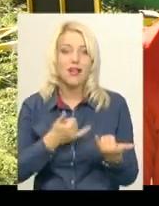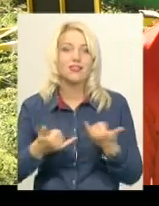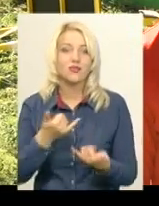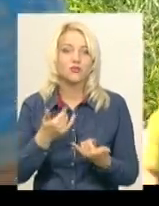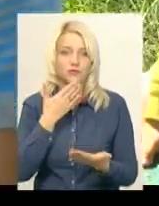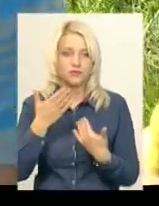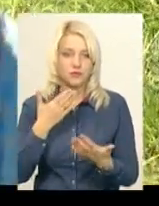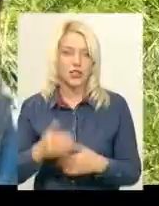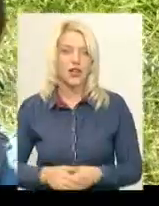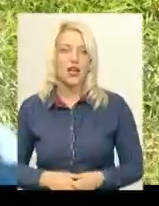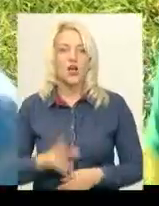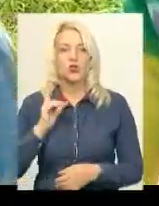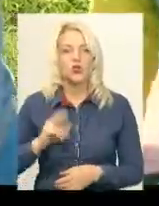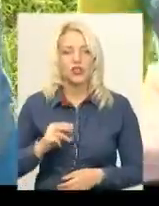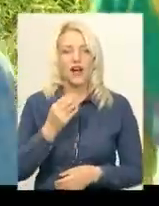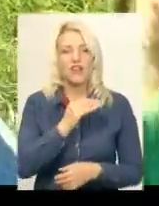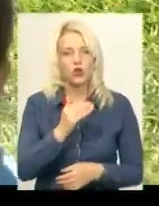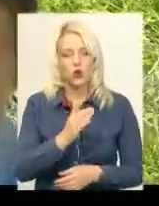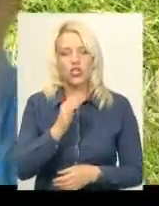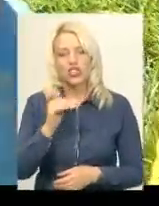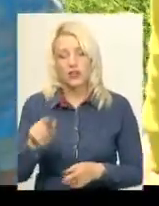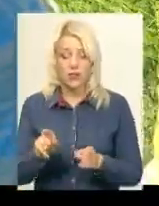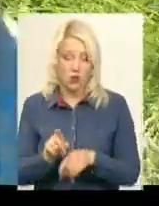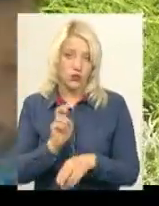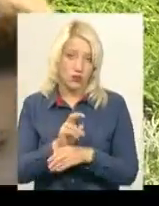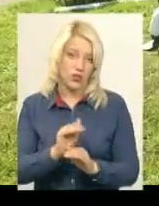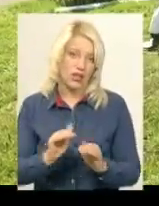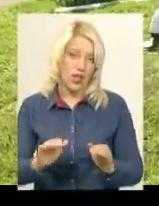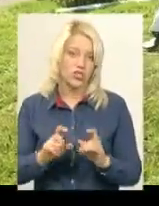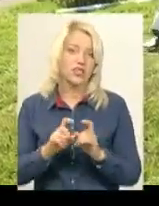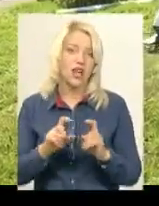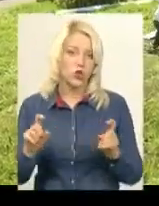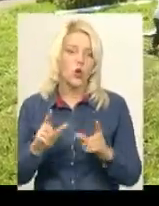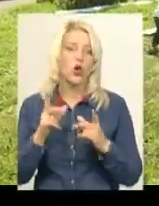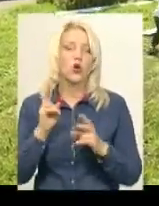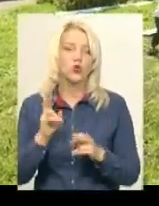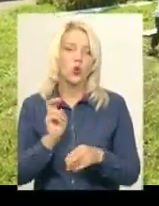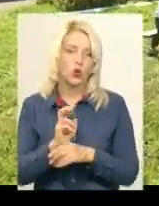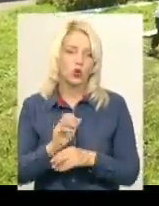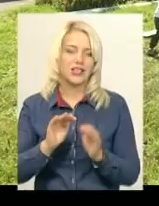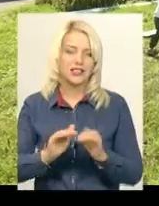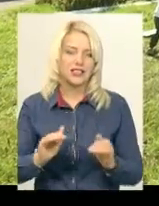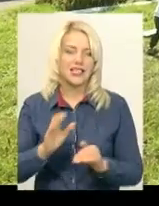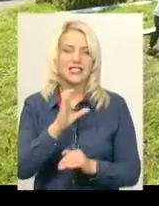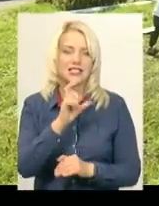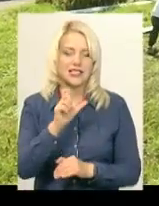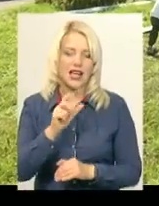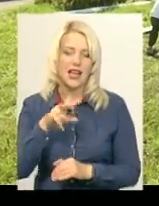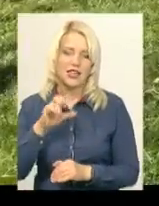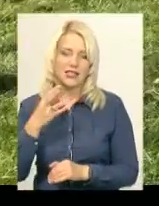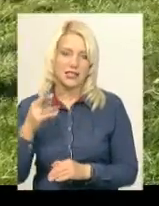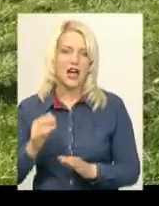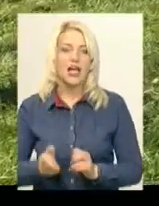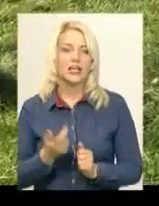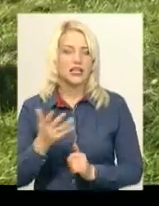спілкуватися. Дочка Вікторії Шах також відвідує дитячий садок, куди ходять тільки діти з Залістів. Вихователька садка каже, кількість дітей у селі